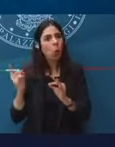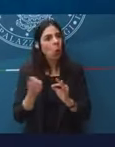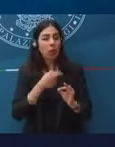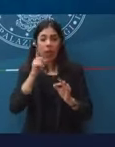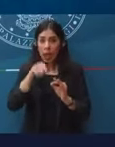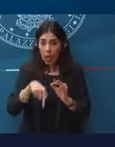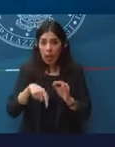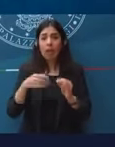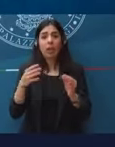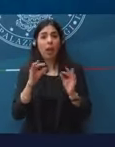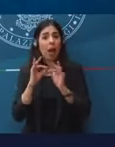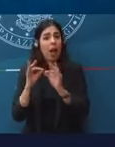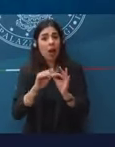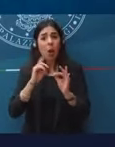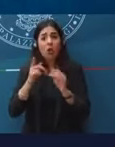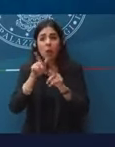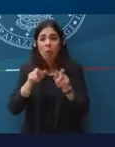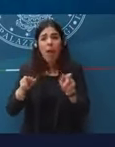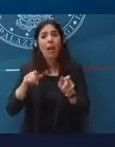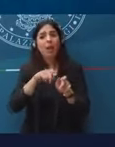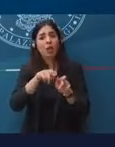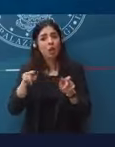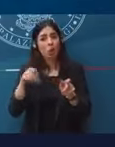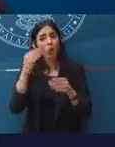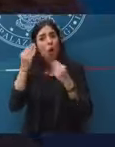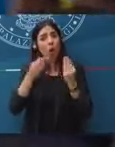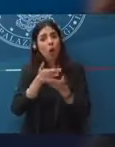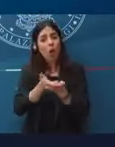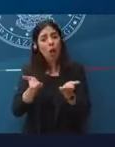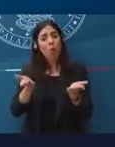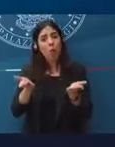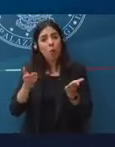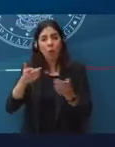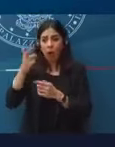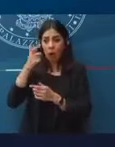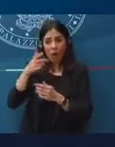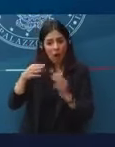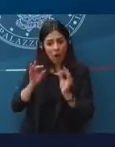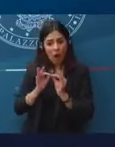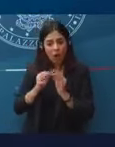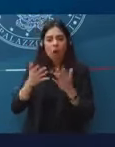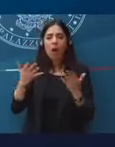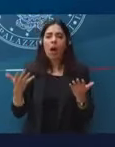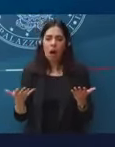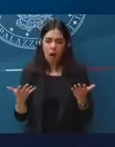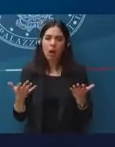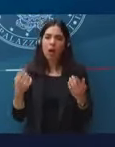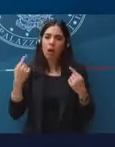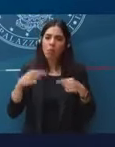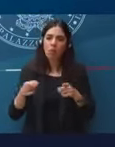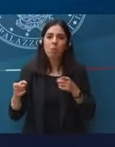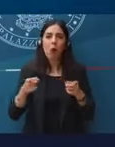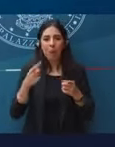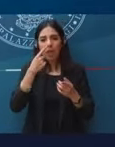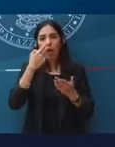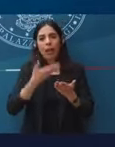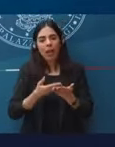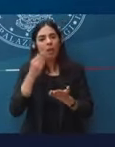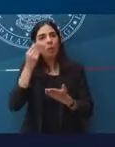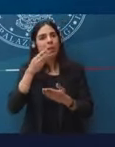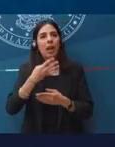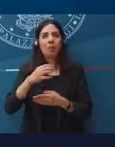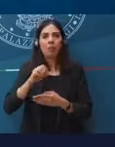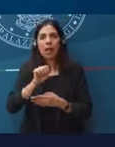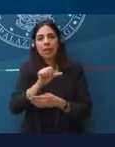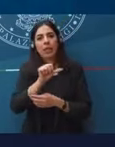'opinione pubblica, dal governo, eccetera, allora forse verrà il momento di chiedersi se va la pena prendere il MES. Altrimenti prendere il